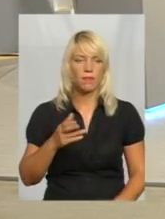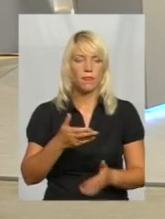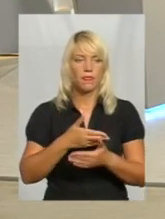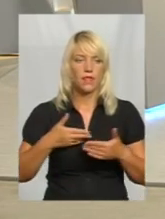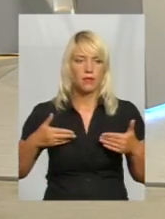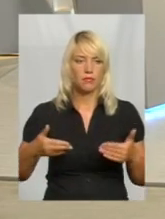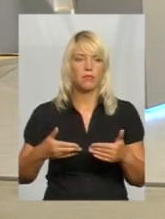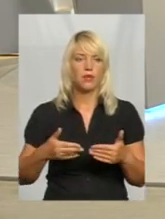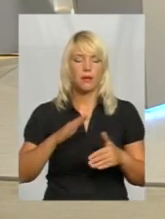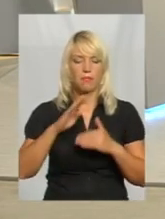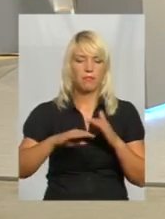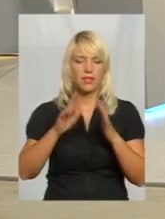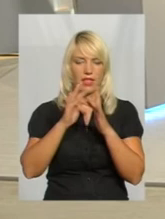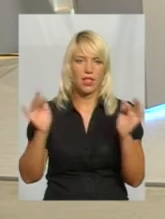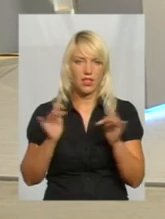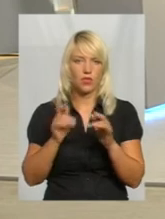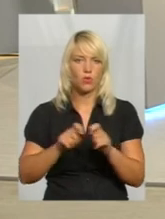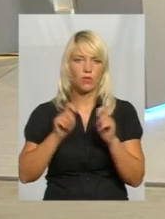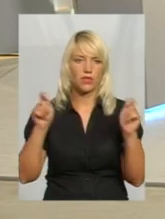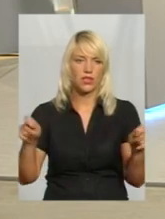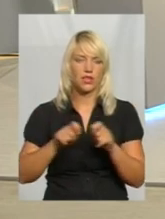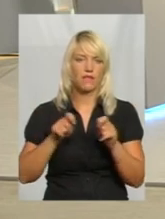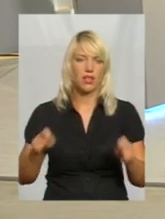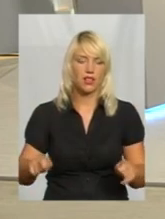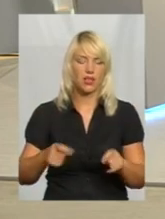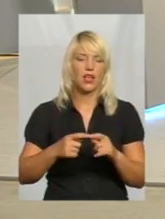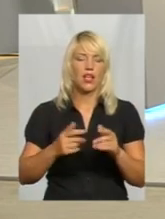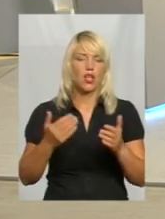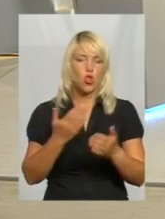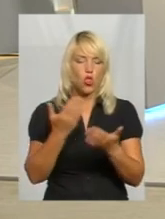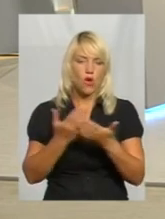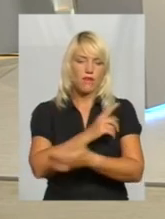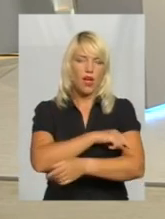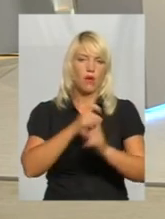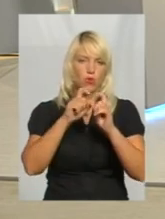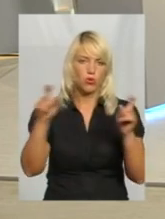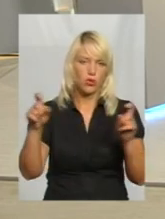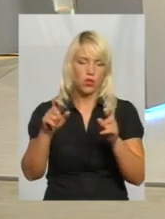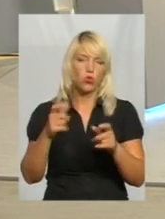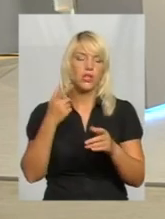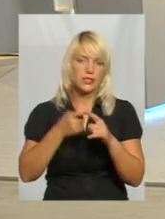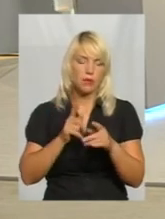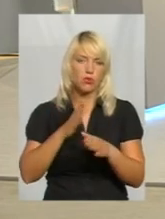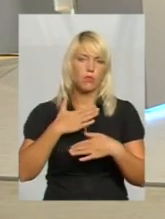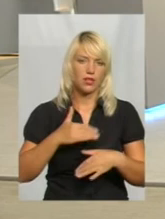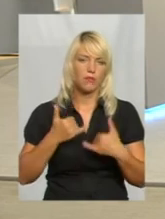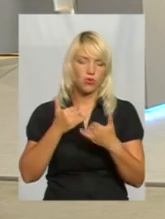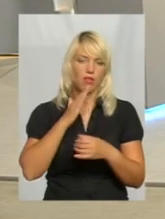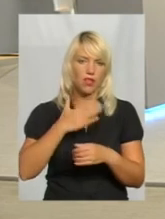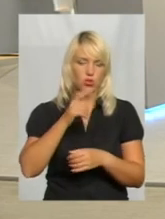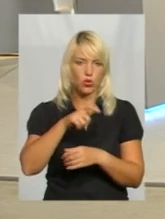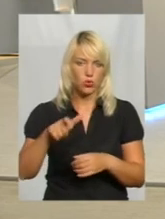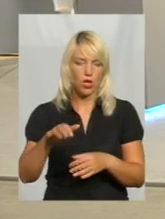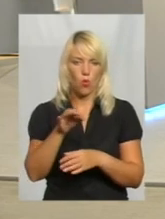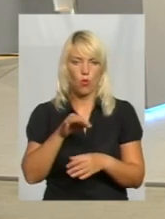Яленку відкривали амбулаторії нові. Це буде приємно для жителів в нашій області. Проєкт дуже гарний, і